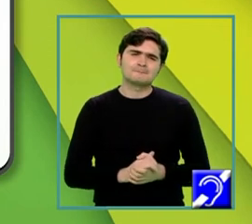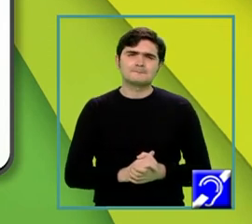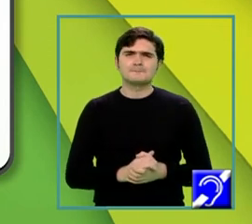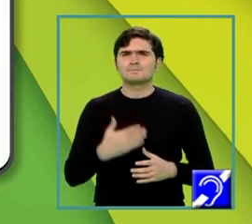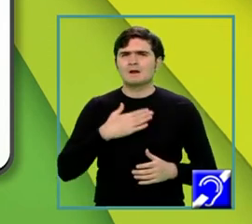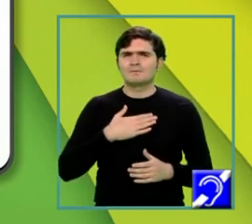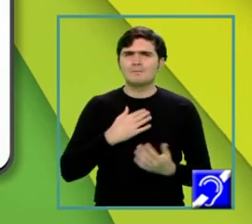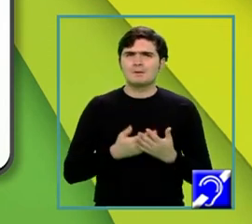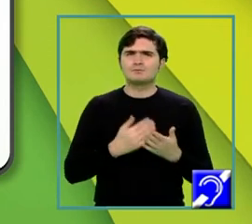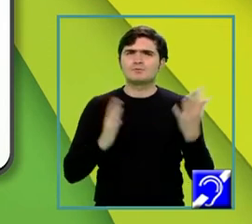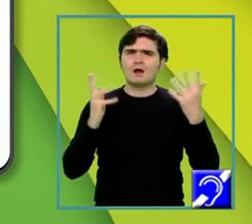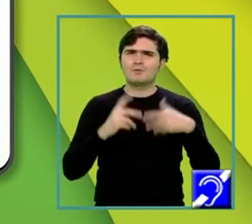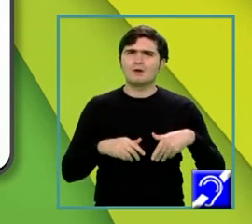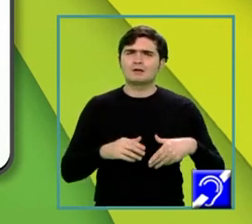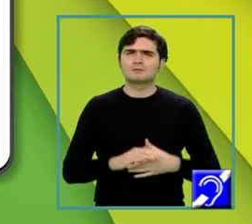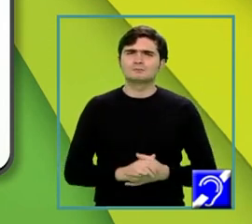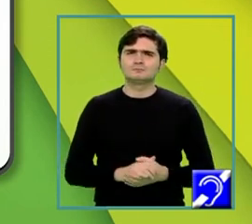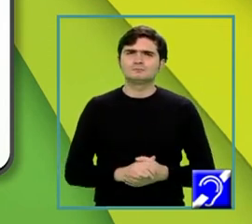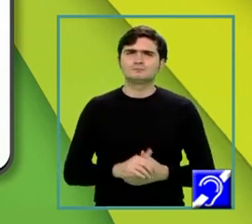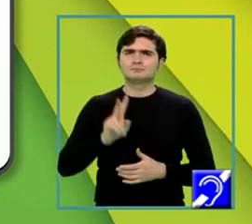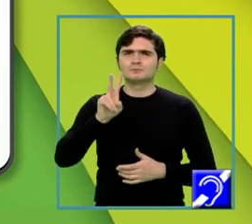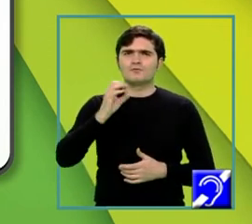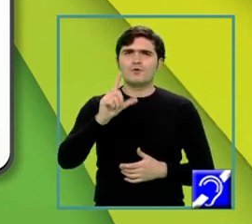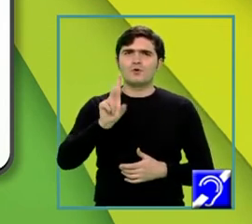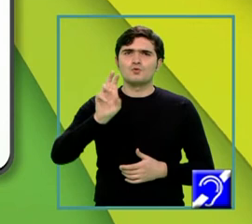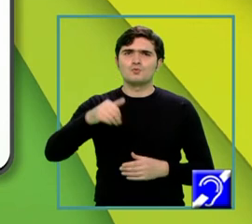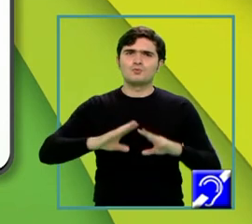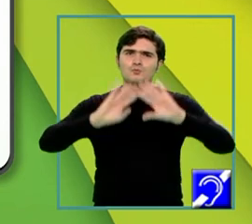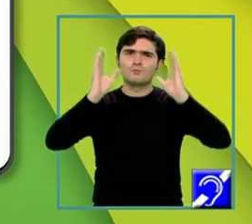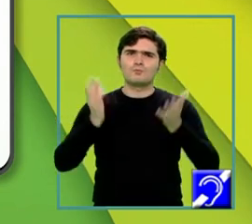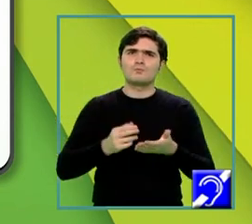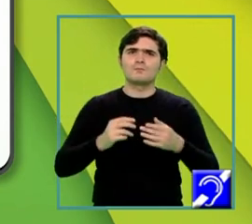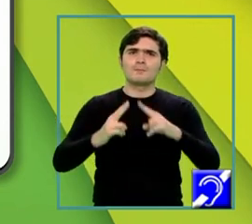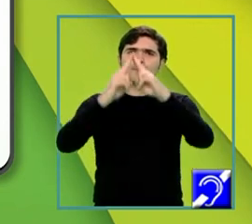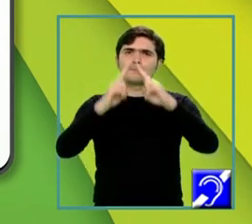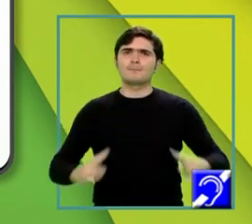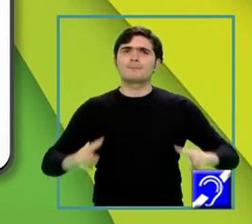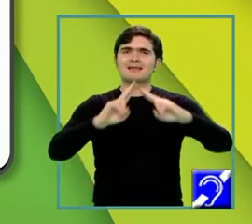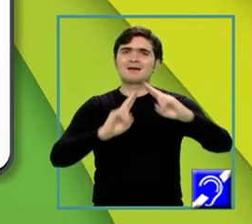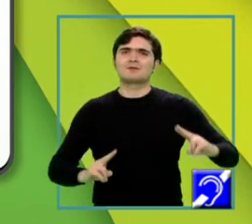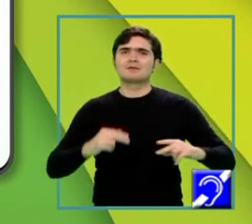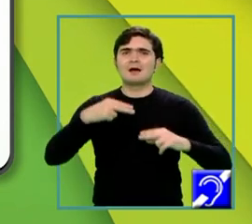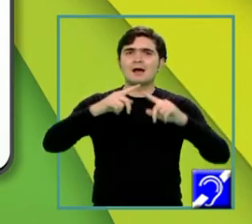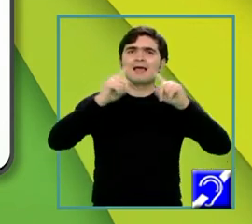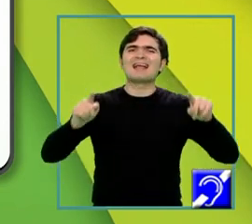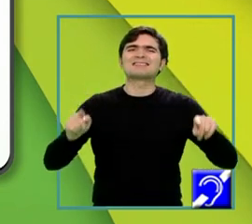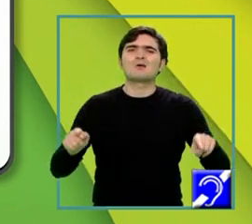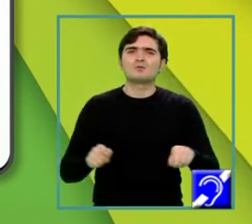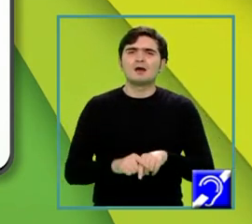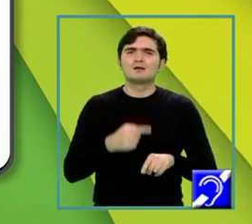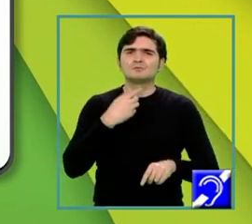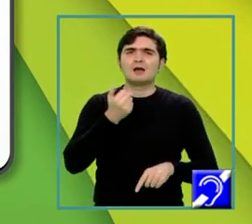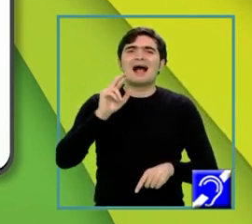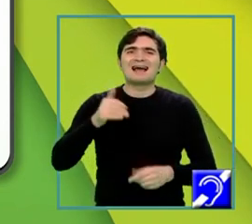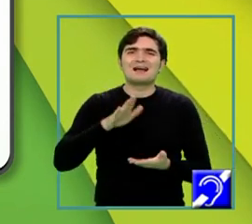avem de calculat volumul, volumul piramidei hexagonale regulate. Avem acolo area bazei ori înălțimea,